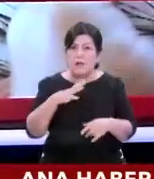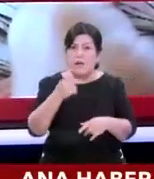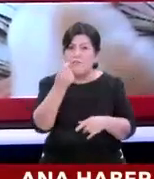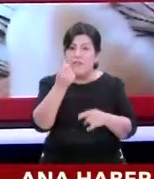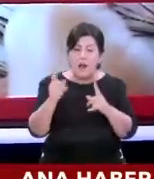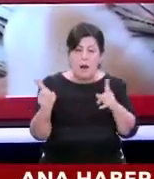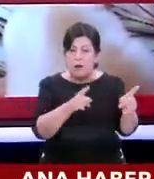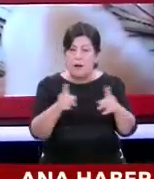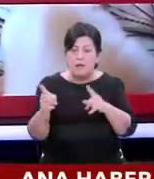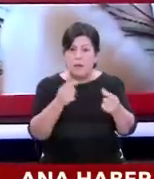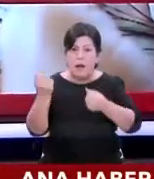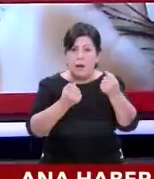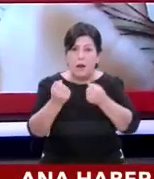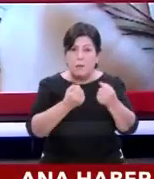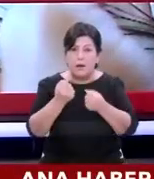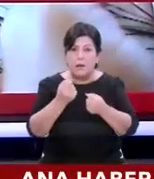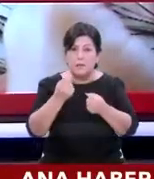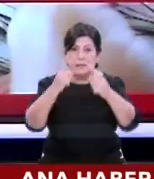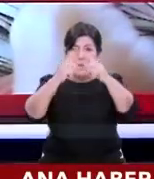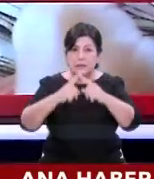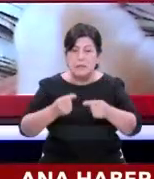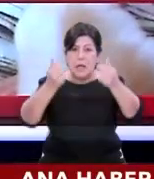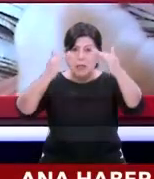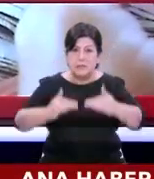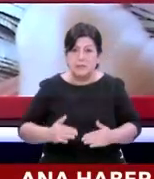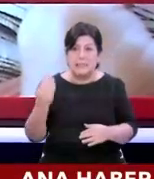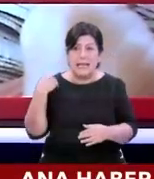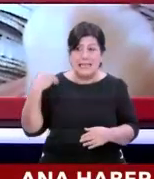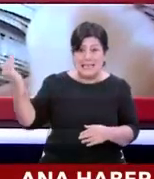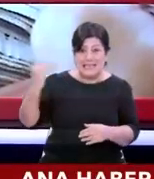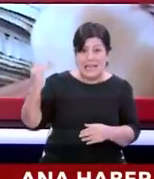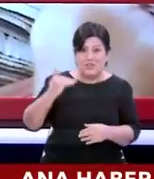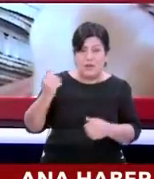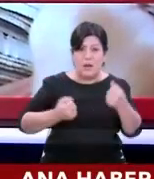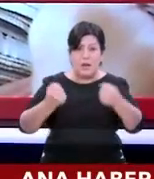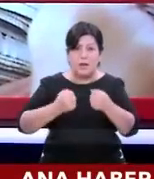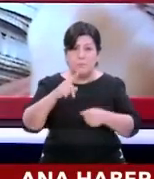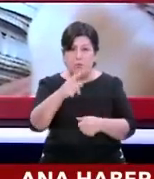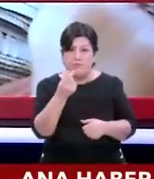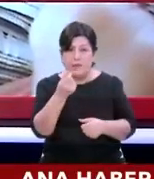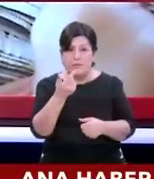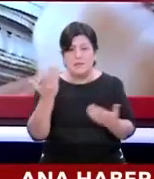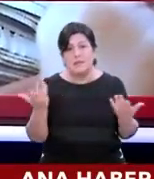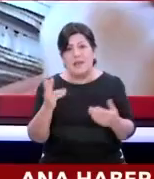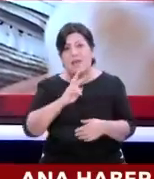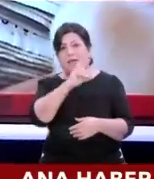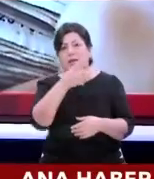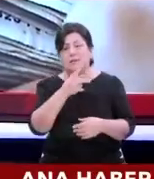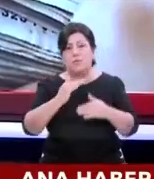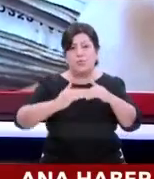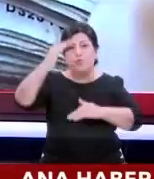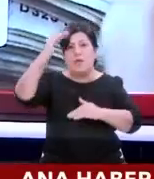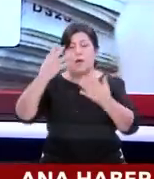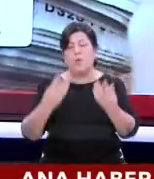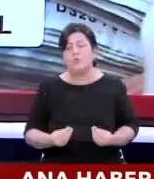aralıklarında otomobil sayısı azaldı. Yeni gelecek otomobiller bu fiyatların ne yazık ki üzerinde